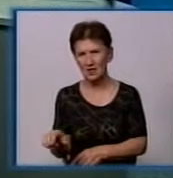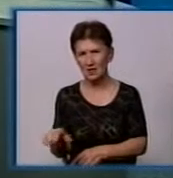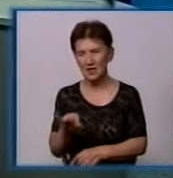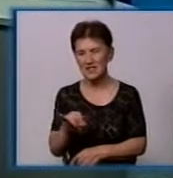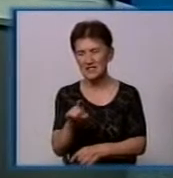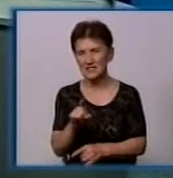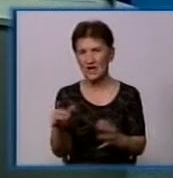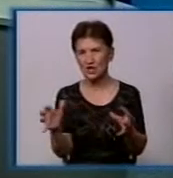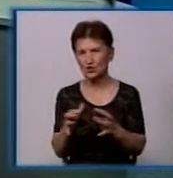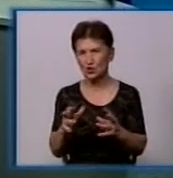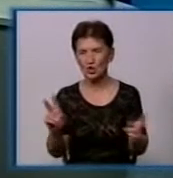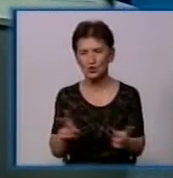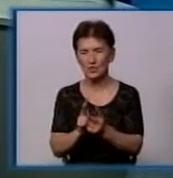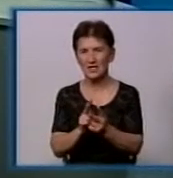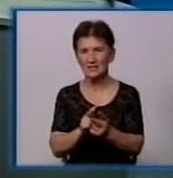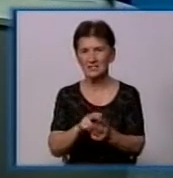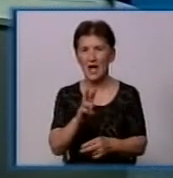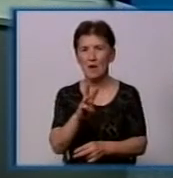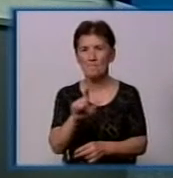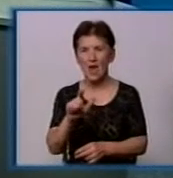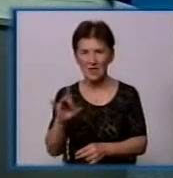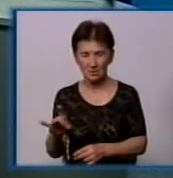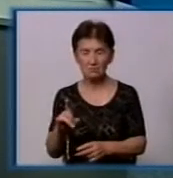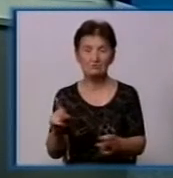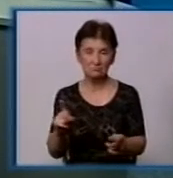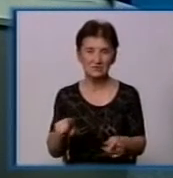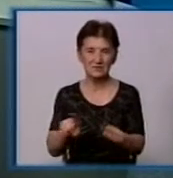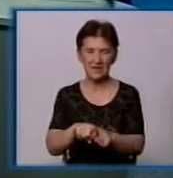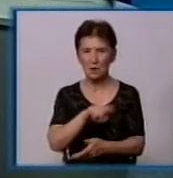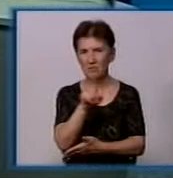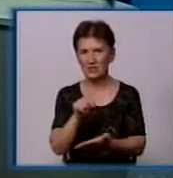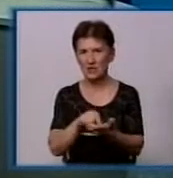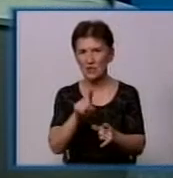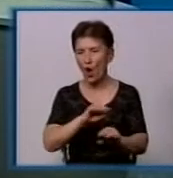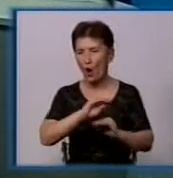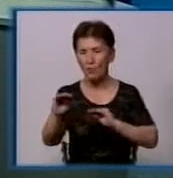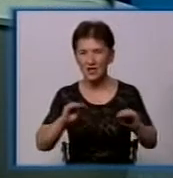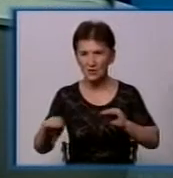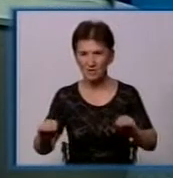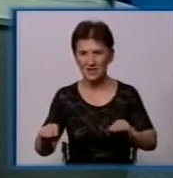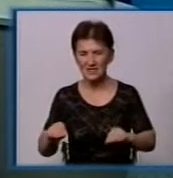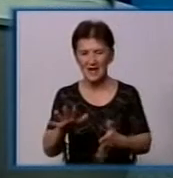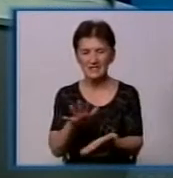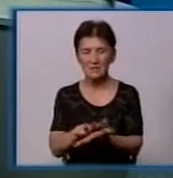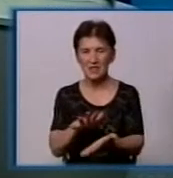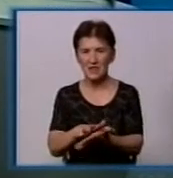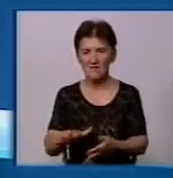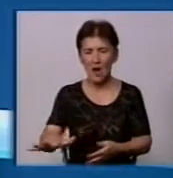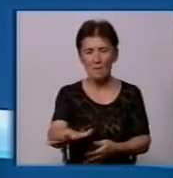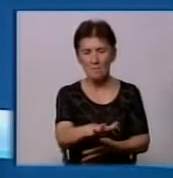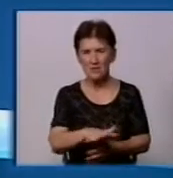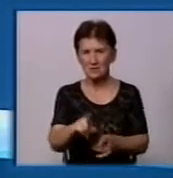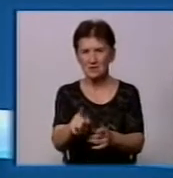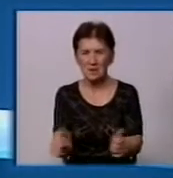Жадова зустрілися з міським головою, звучили йому проблемні питання, серед яких облаштування сміттєвого майданчика, який розташований дуже близько з